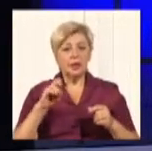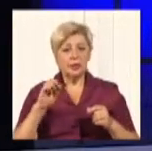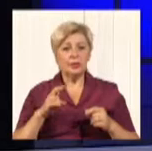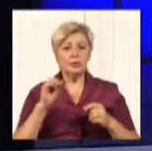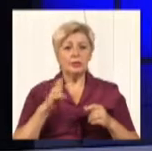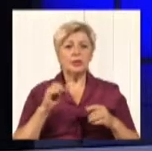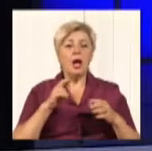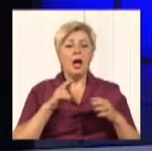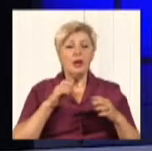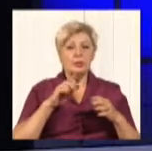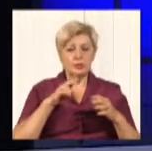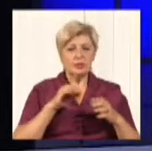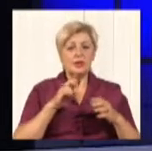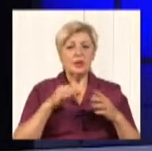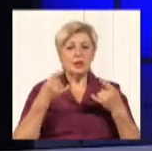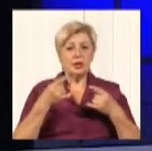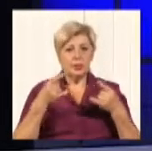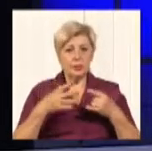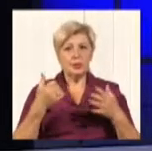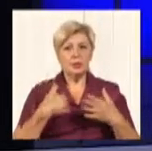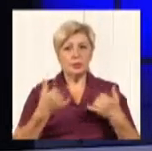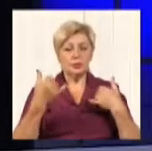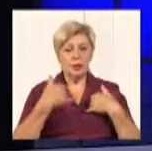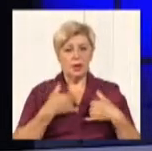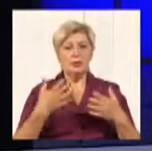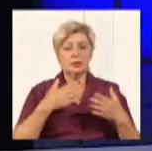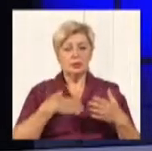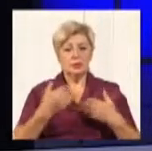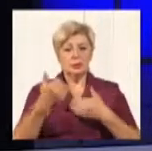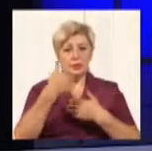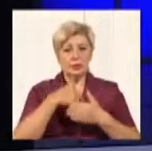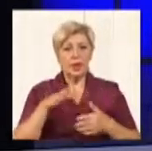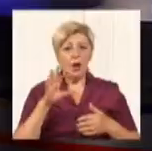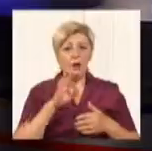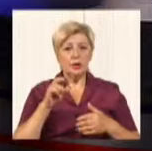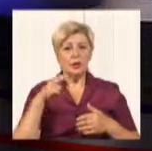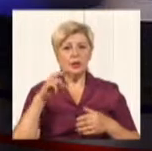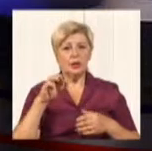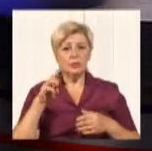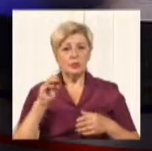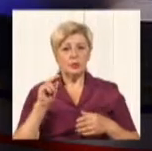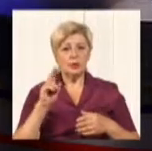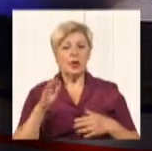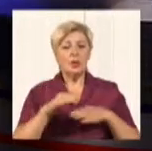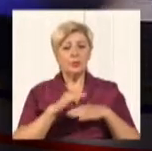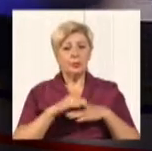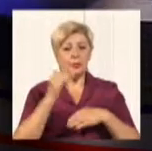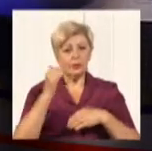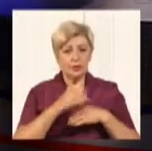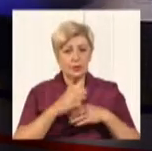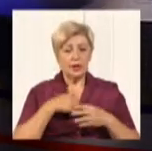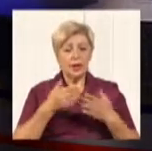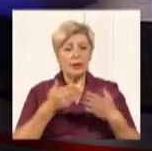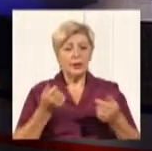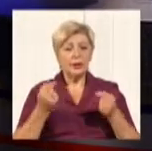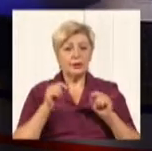представником Нацради з питань телебачення і радіомовлення у Дніпропетровській області Оленою Демченко. Доброго вечора, пані Олено. І перед